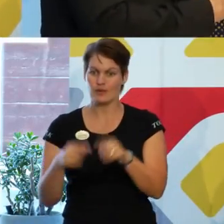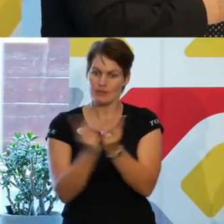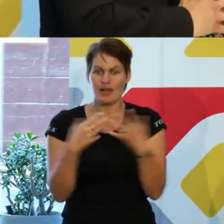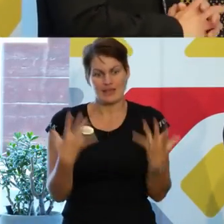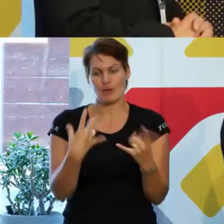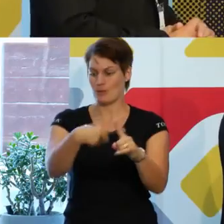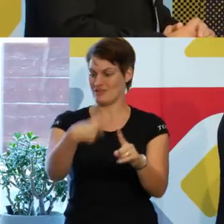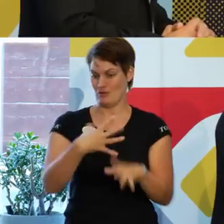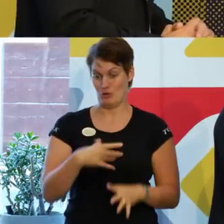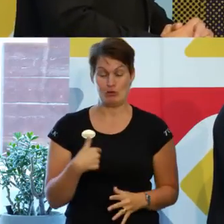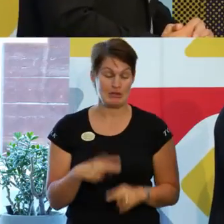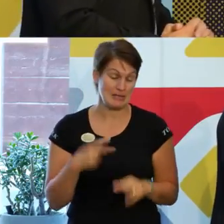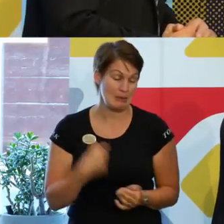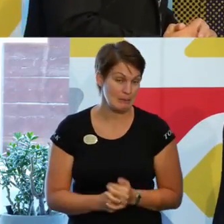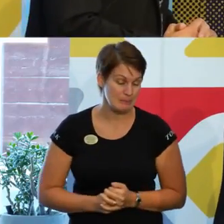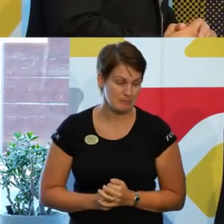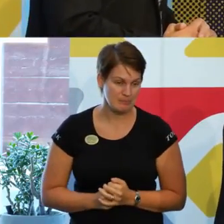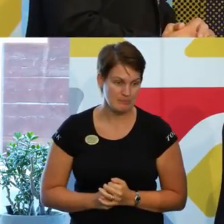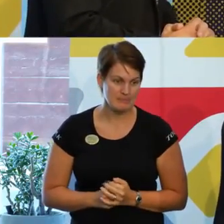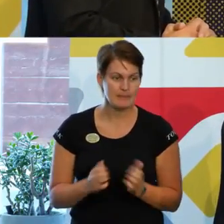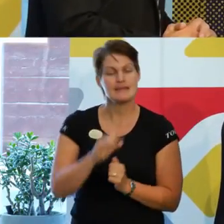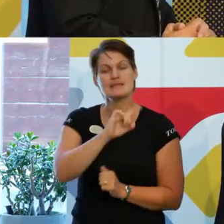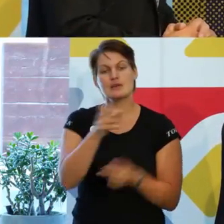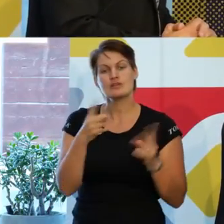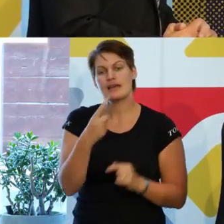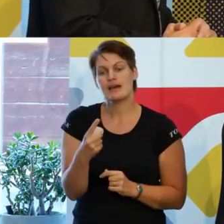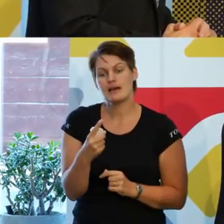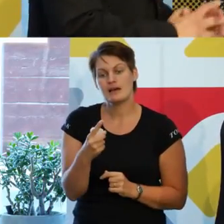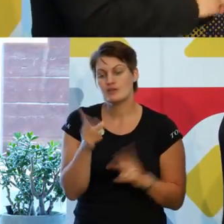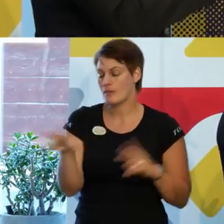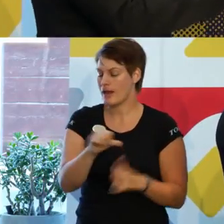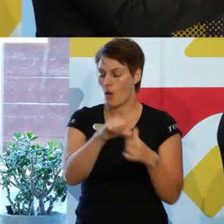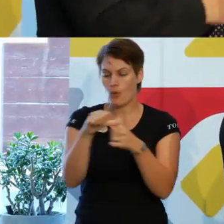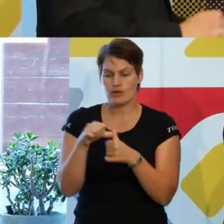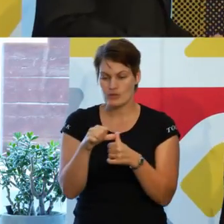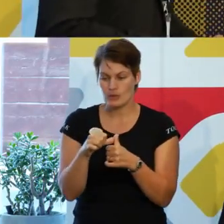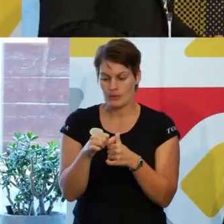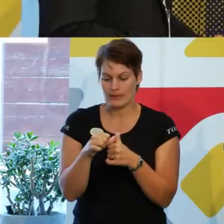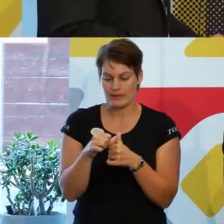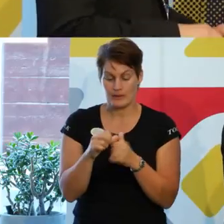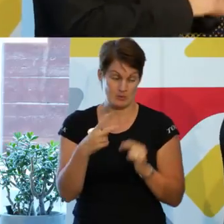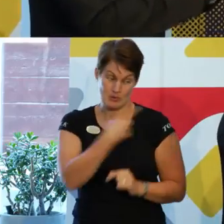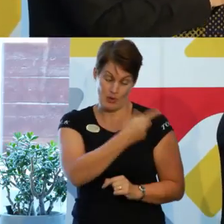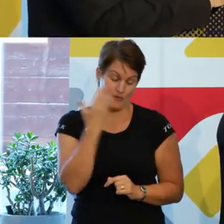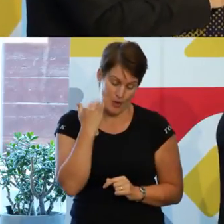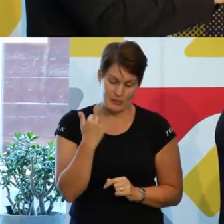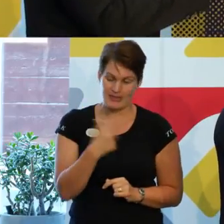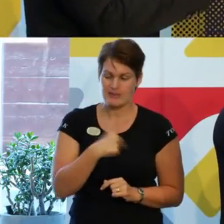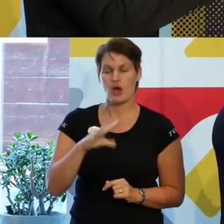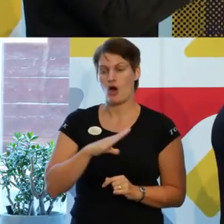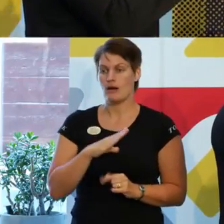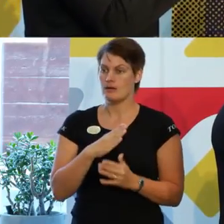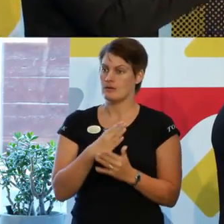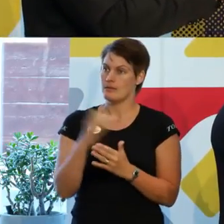tillgång. Det känner jag verkligen var. Men sen kan jag säga också att som alla organisationer, du sa det ju själv så har vi ju också såklart en massa